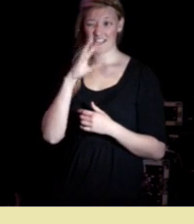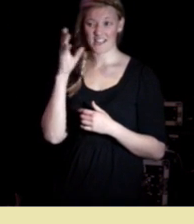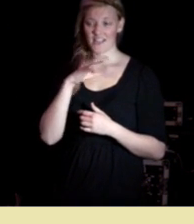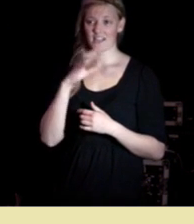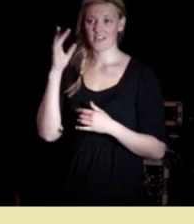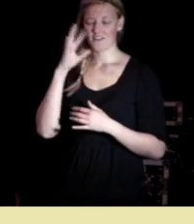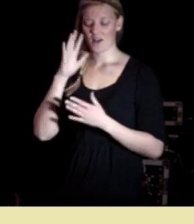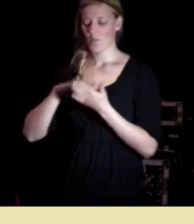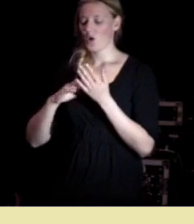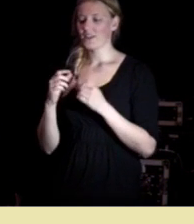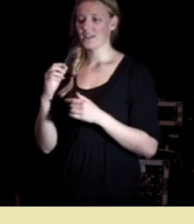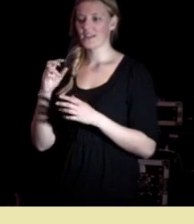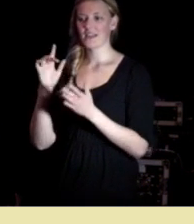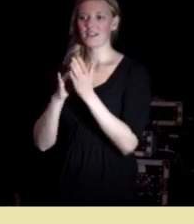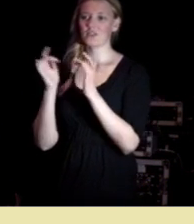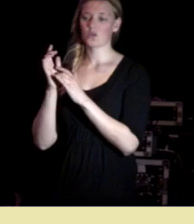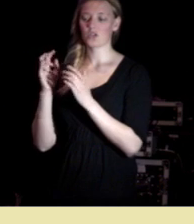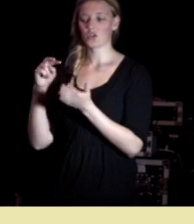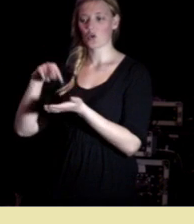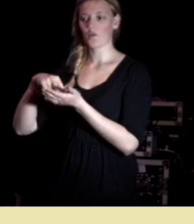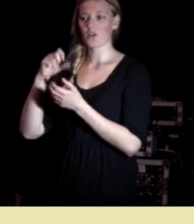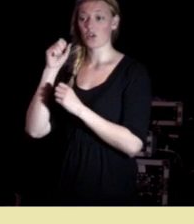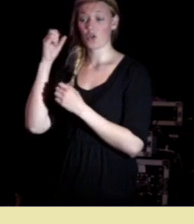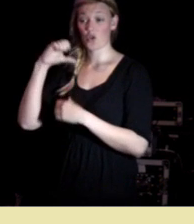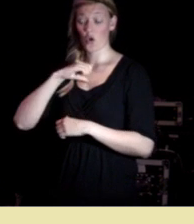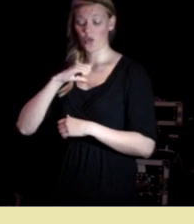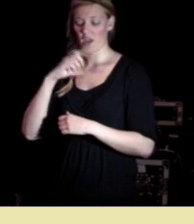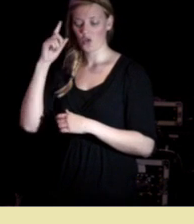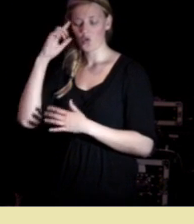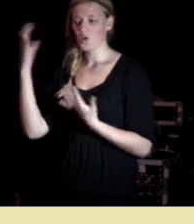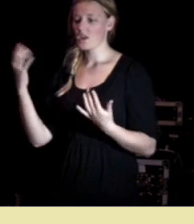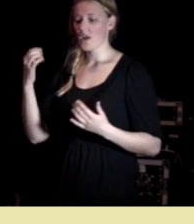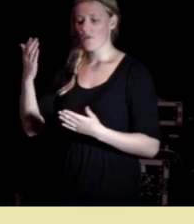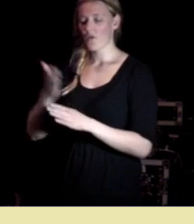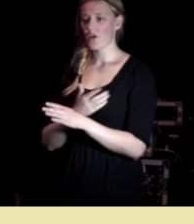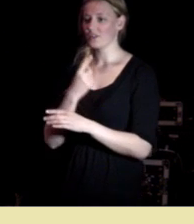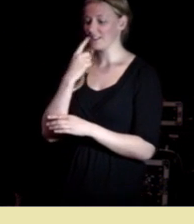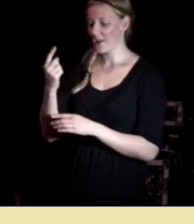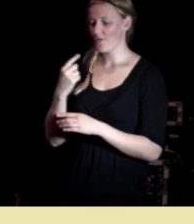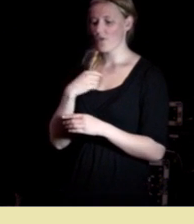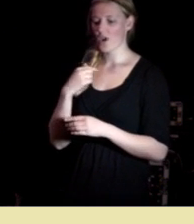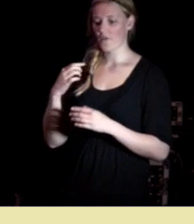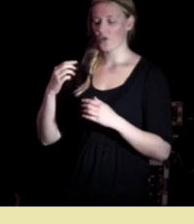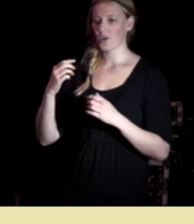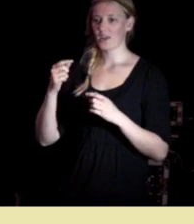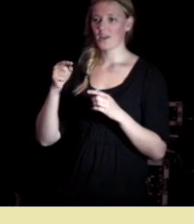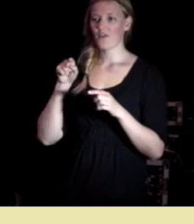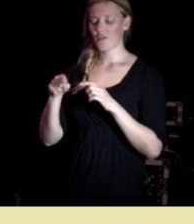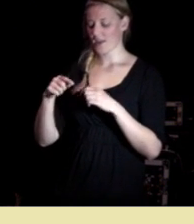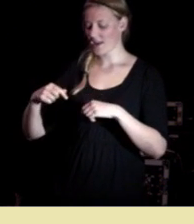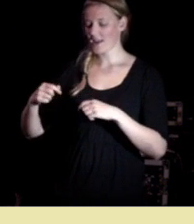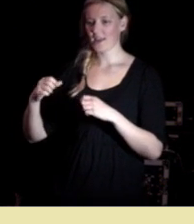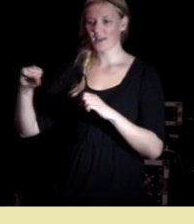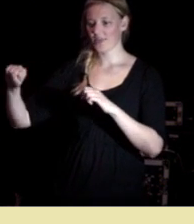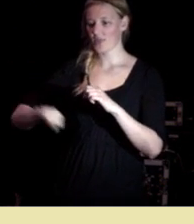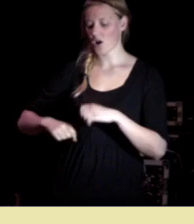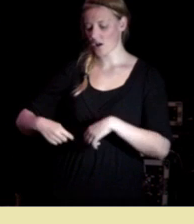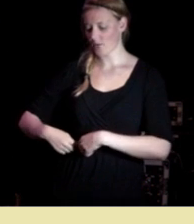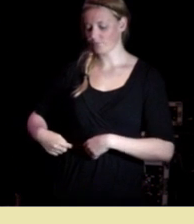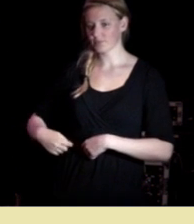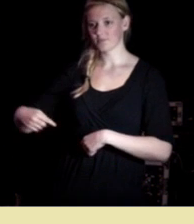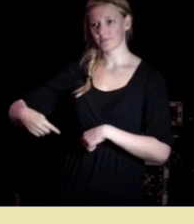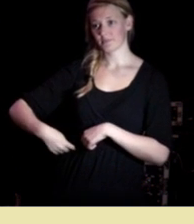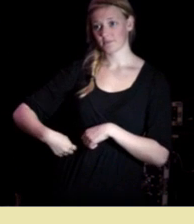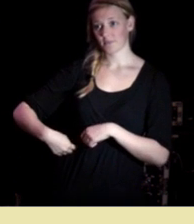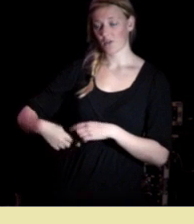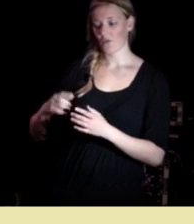døde så han sier jeg tror det ikke før jeg ser det før jeg får stikke fingeren inn i naglegapet og kjenne hvordan det er og